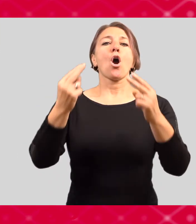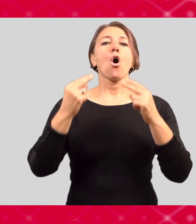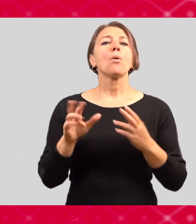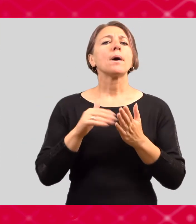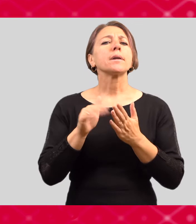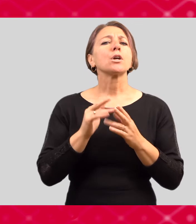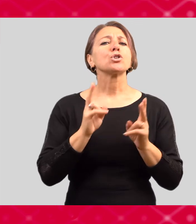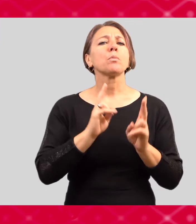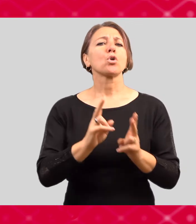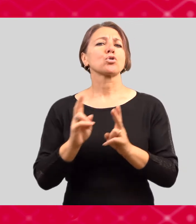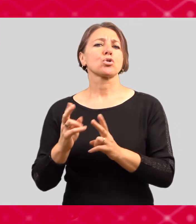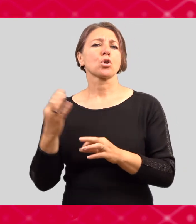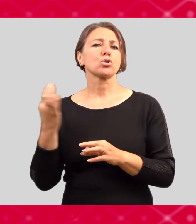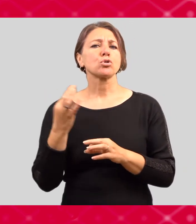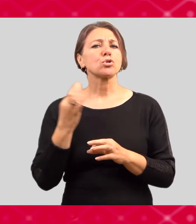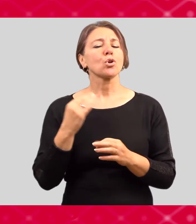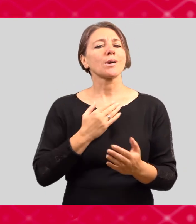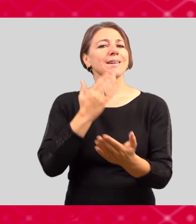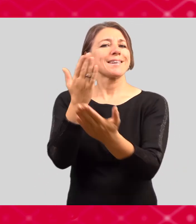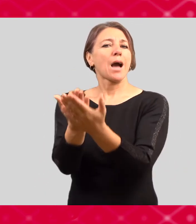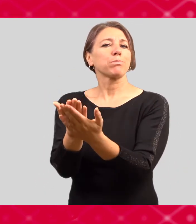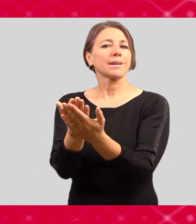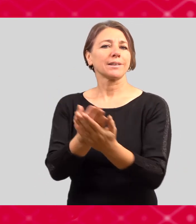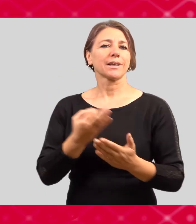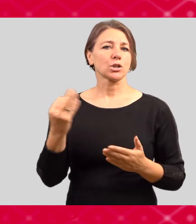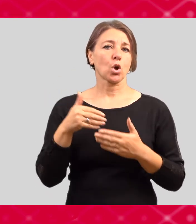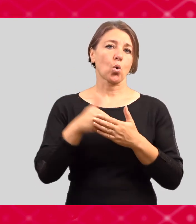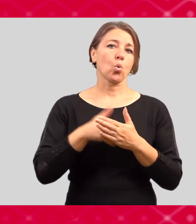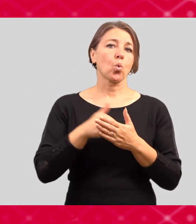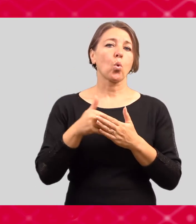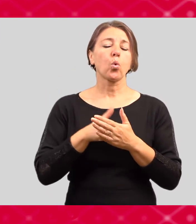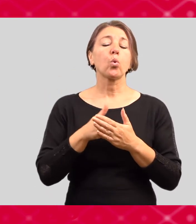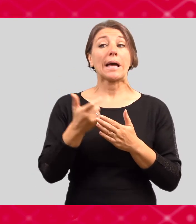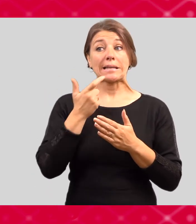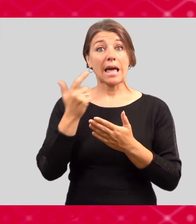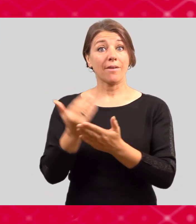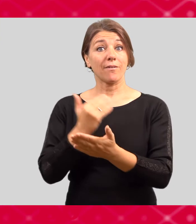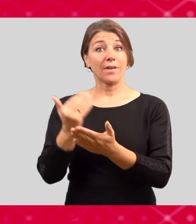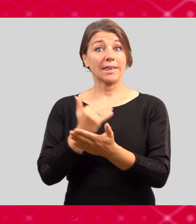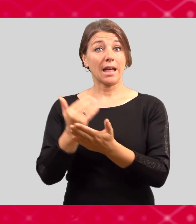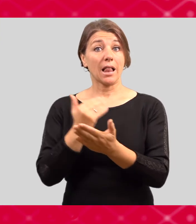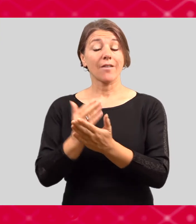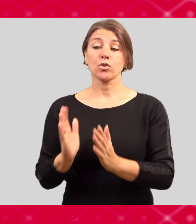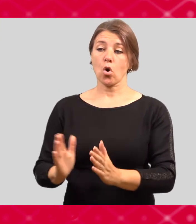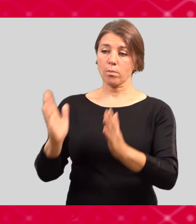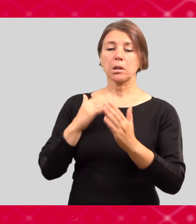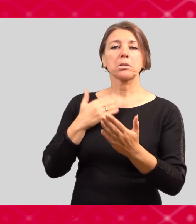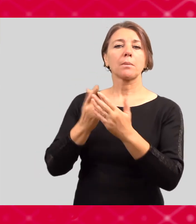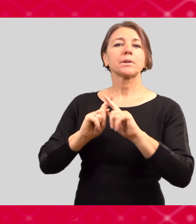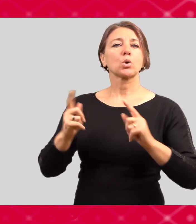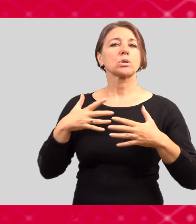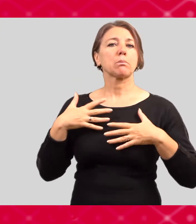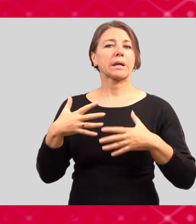Další možností, kterou vám nabízíme, je zprostředkování při výdělku